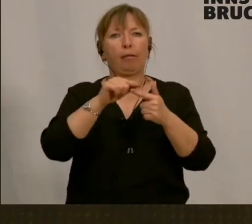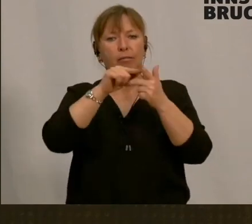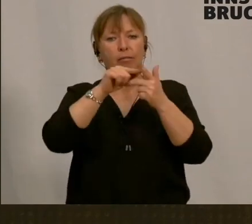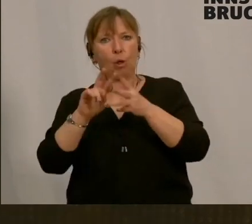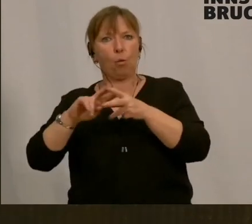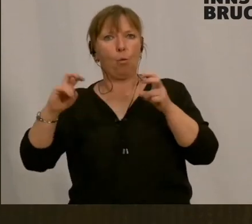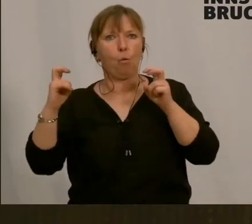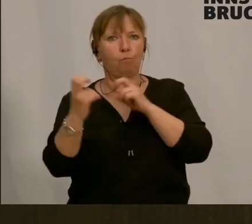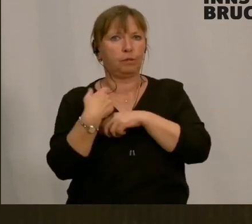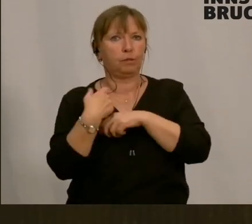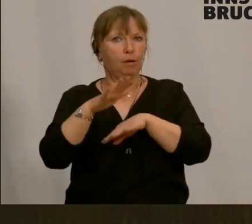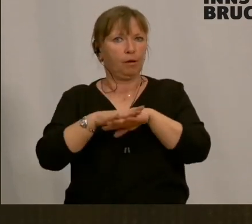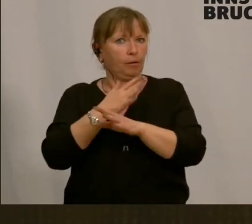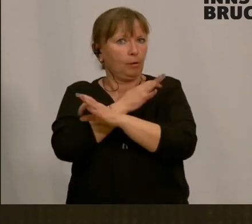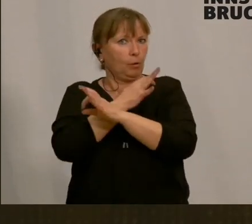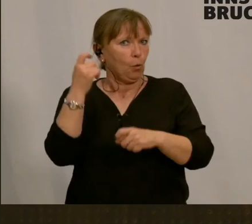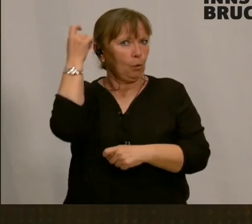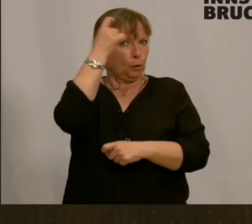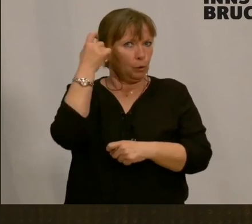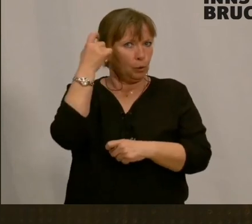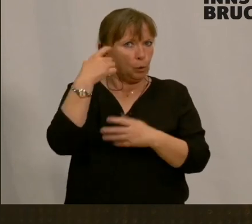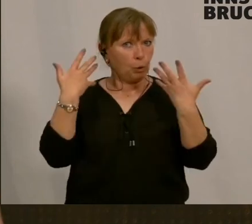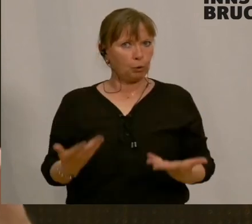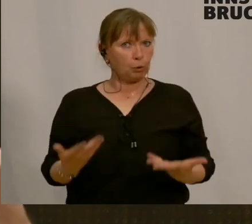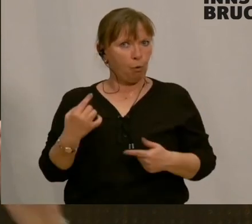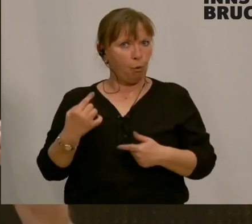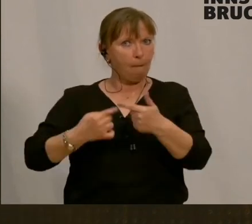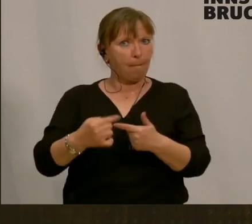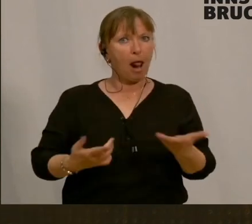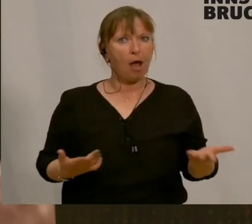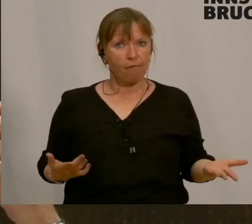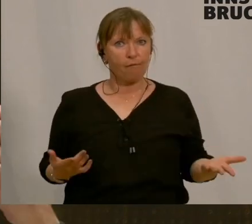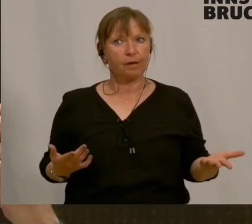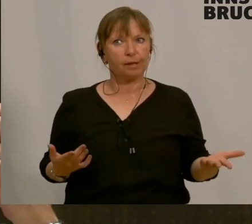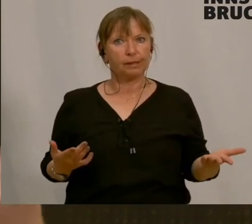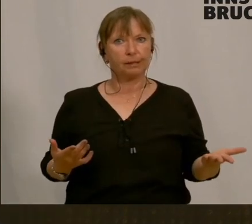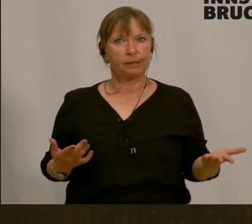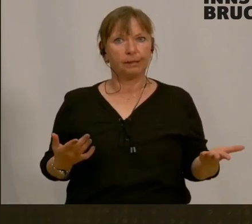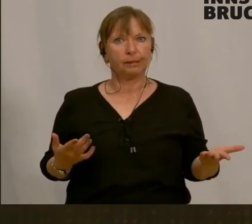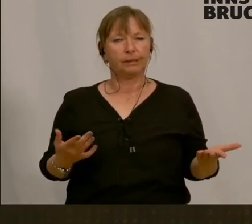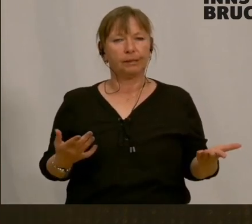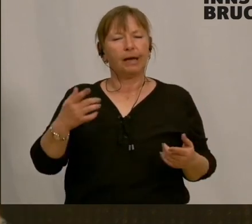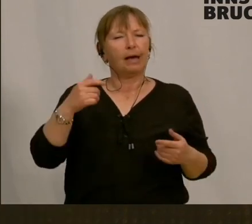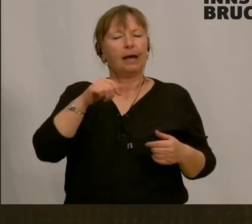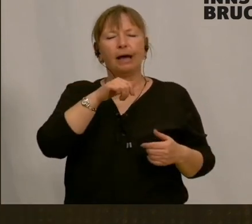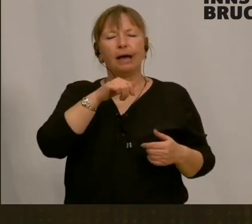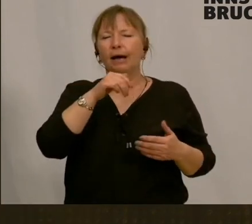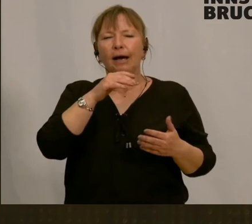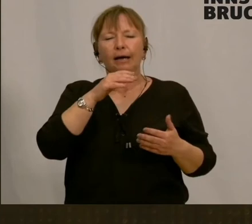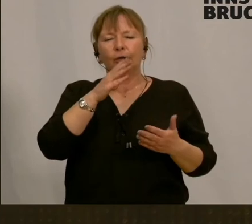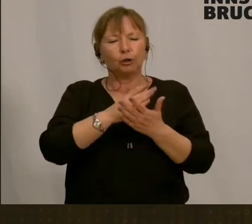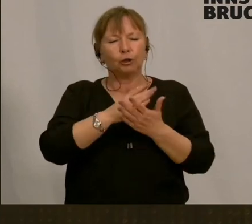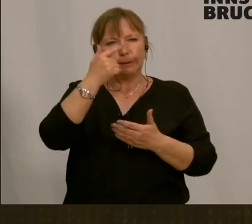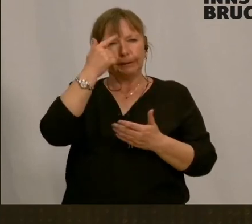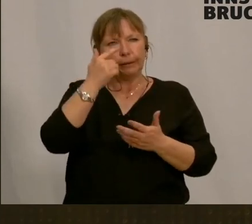da schwankt man nämlich auch nichts Gutes. Ich fange an, ursprünglich habe ich schon allein die Chronologie, die macht mich ja auch so